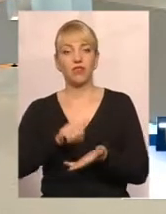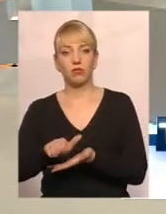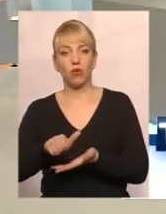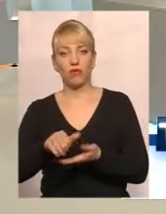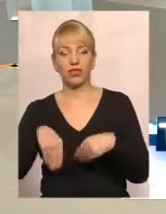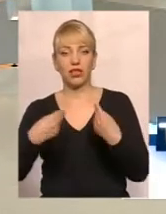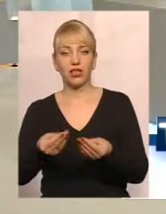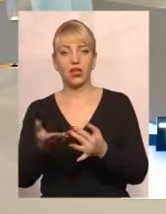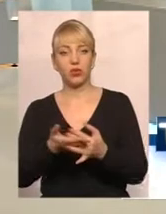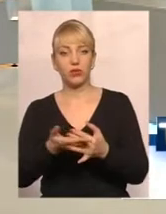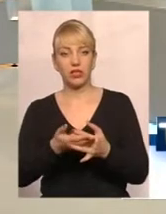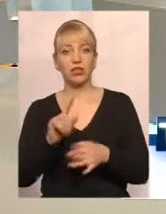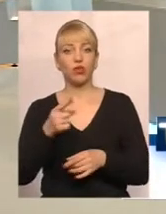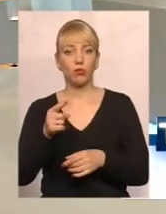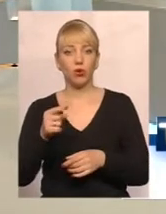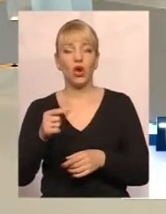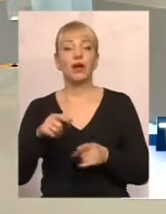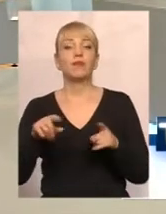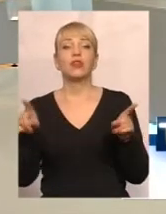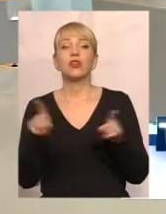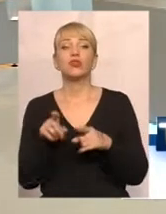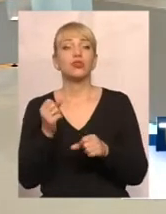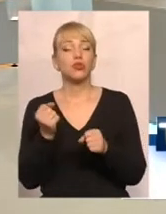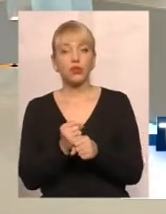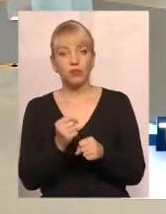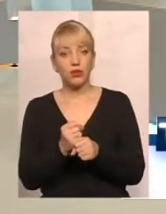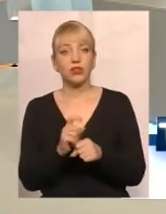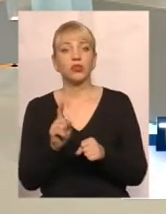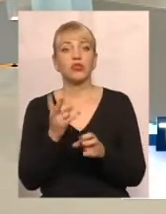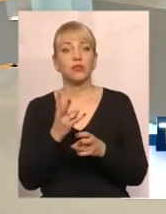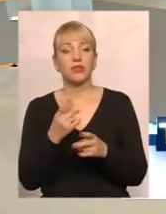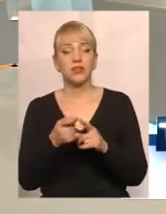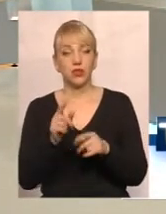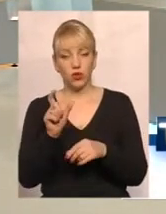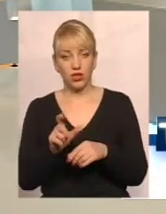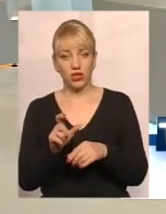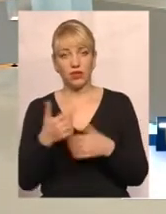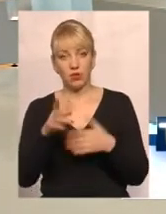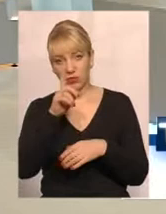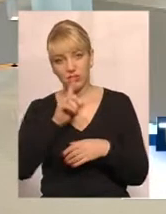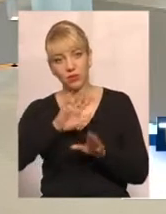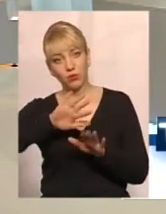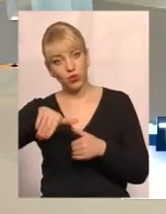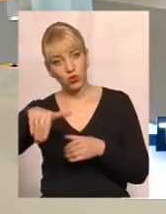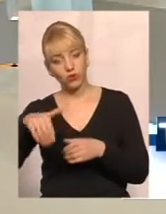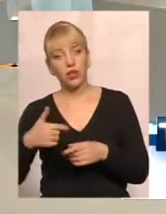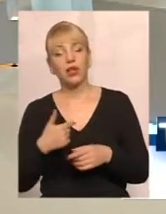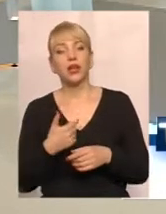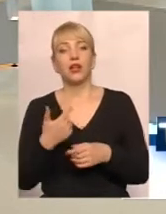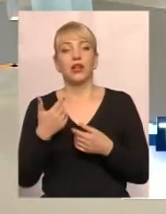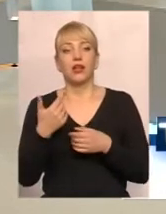субсидії. Тому, я думаю, Що зробити? Що треба зробити цій людині? Місяць пройшов. Місяць, так, вже